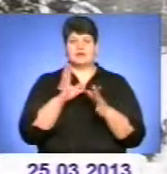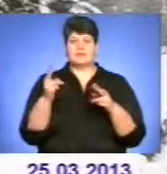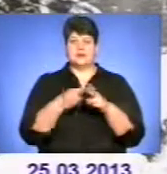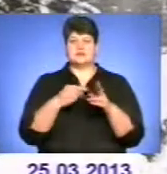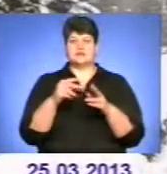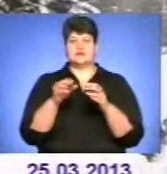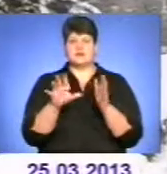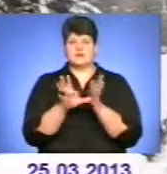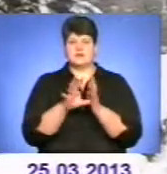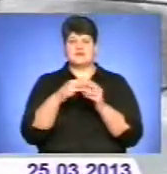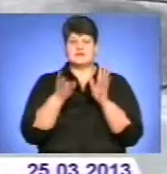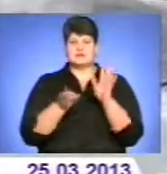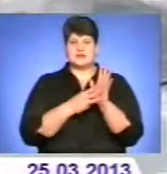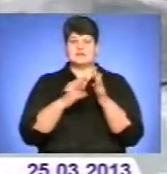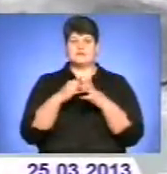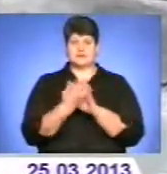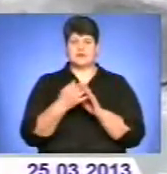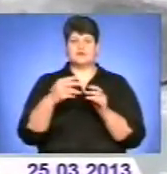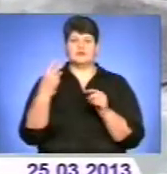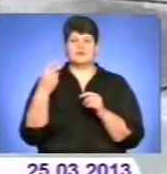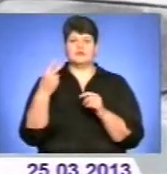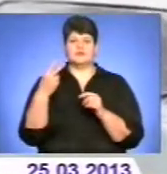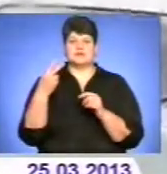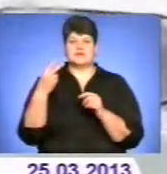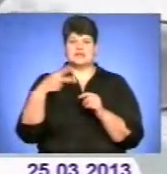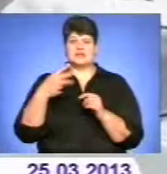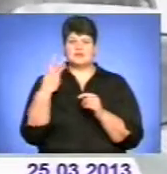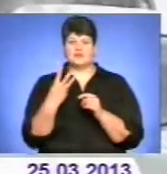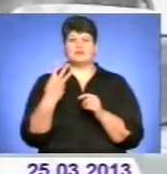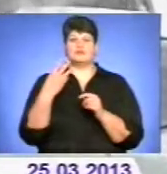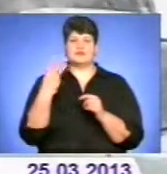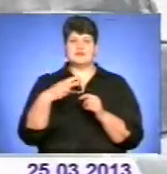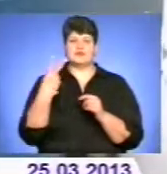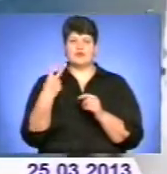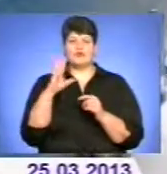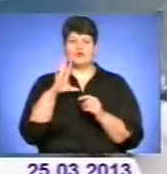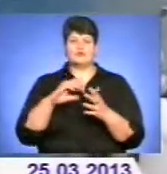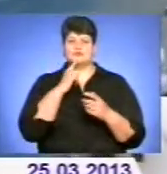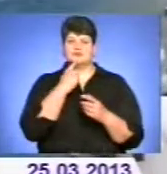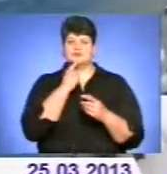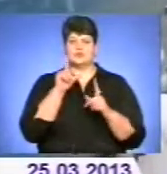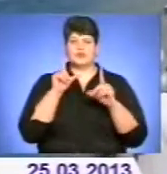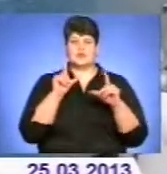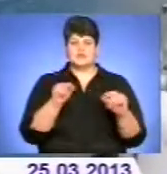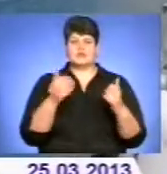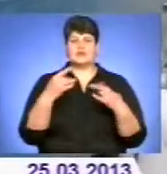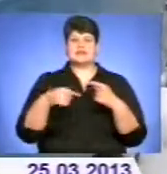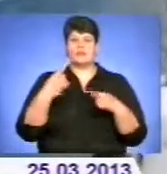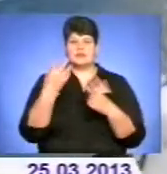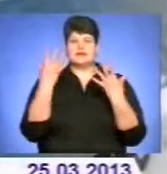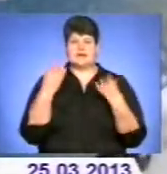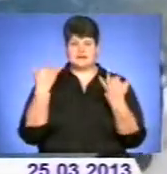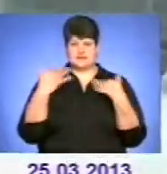області. До 372 був утруднений проїзд. Вже наступного дня електропостачання і рух транспорту